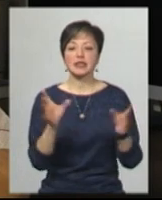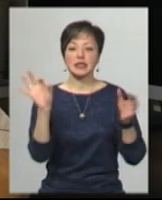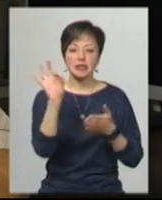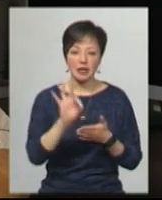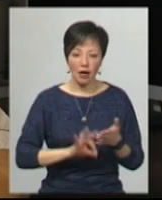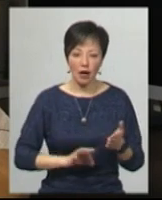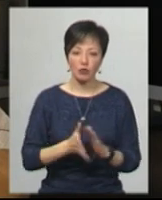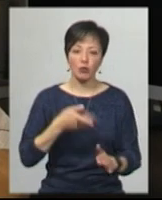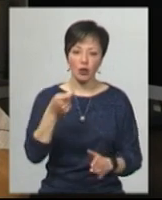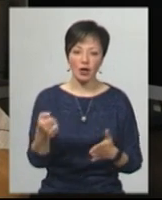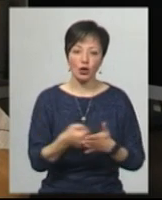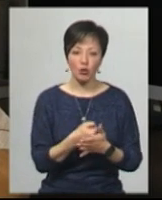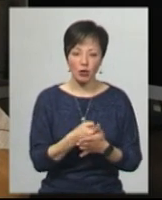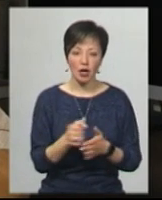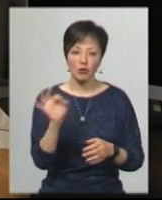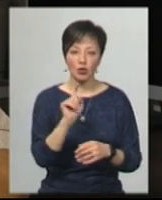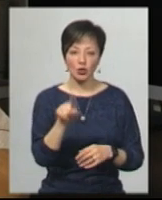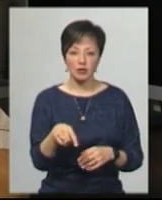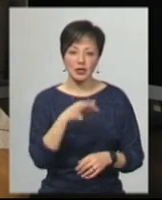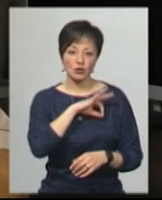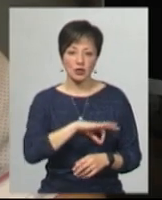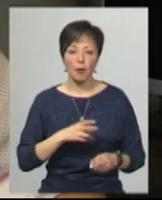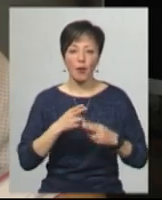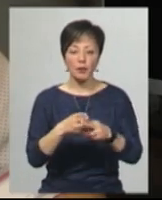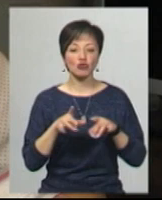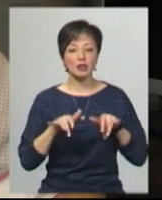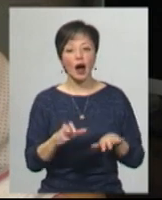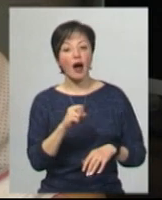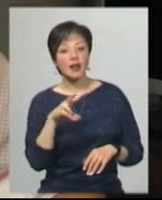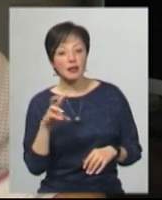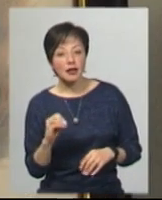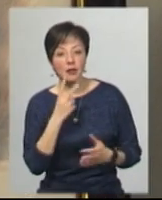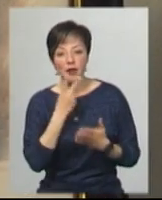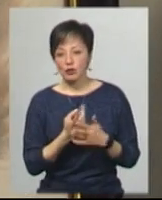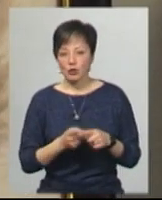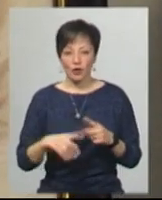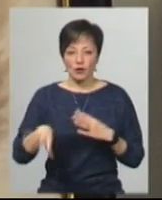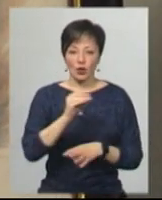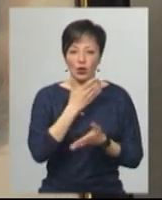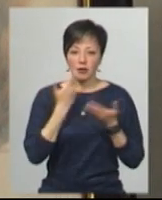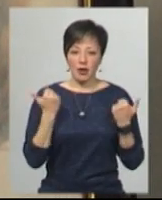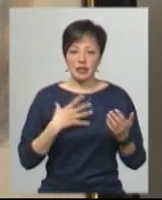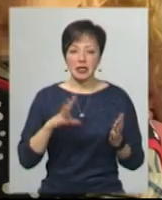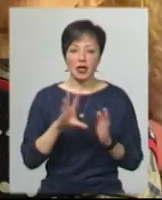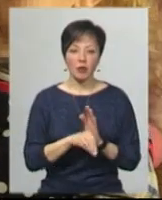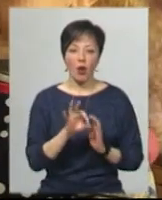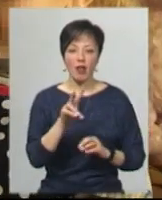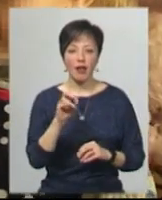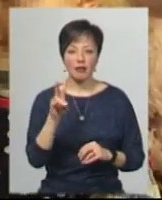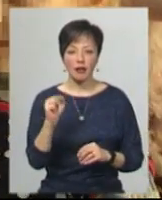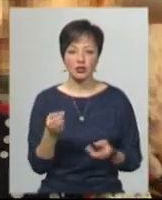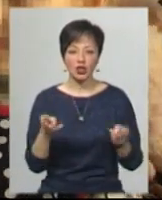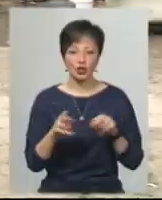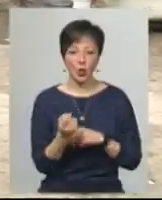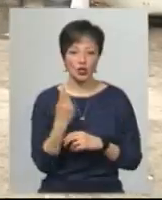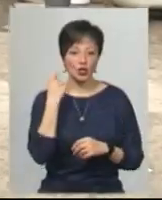клопотання про те, щоб йому застували запобіжний захід. Але ми бачимо, всього цього нема. У загиблої Олени Кухарук залишилися